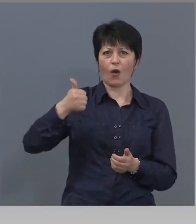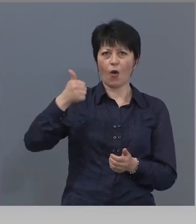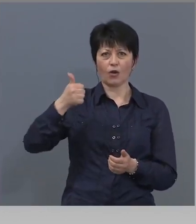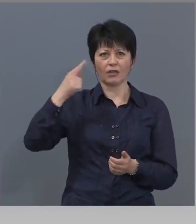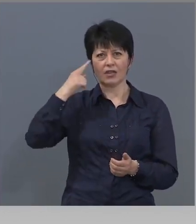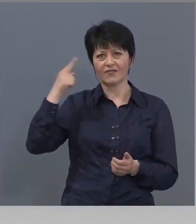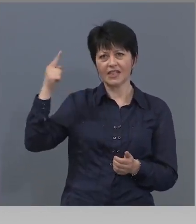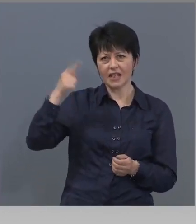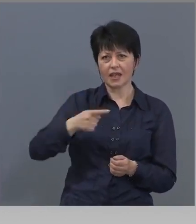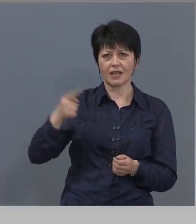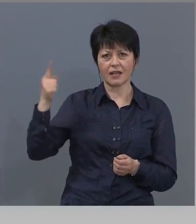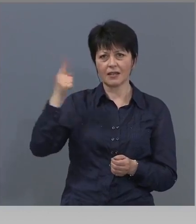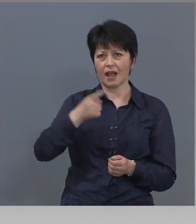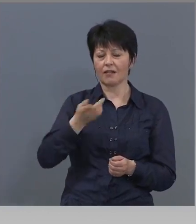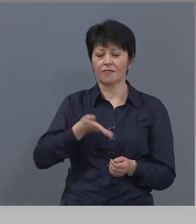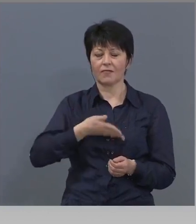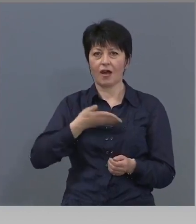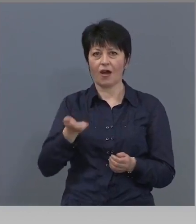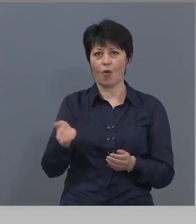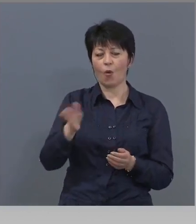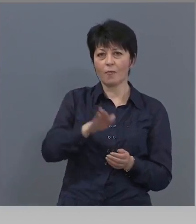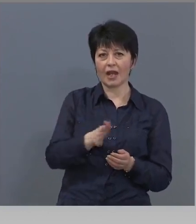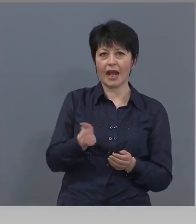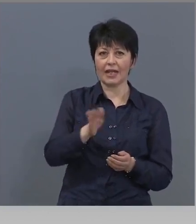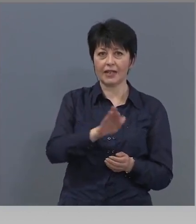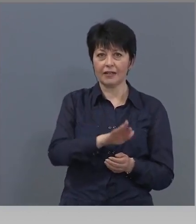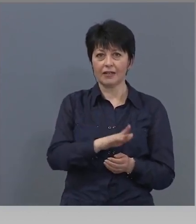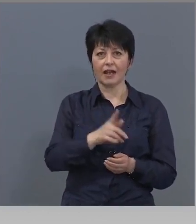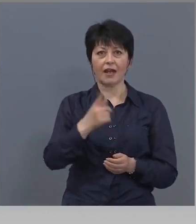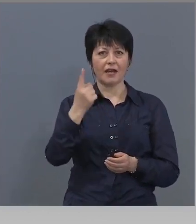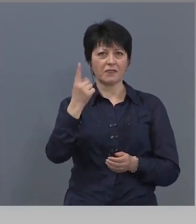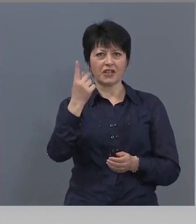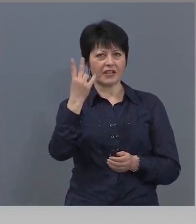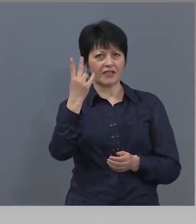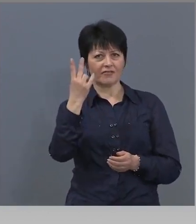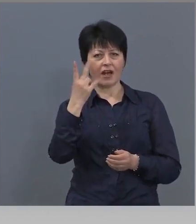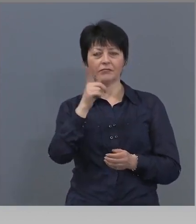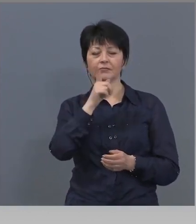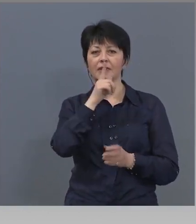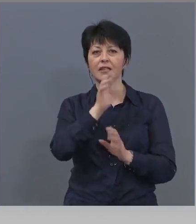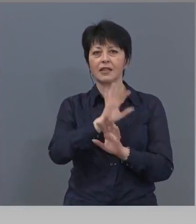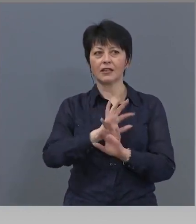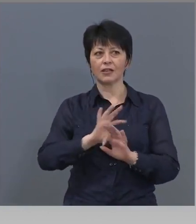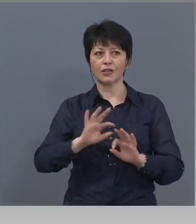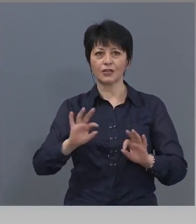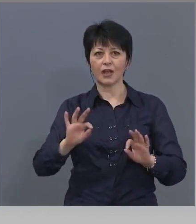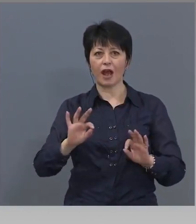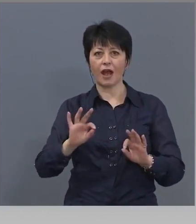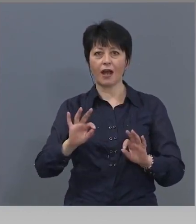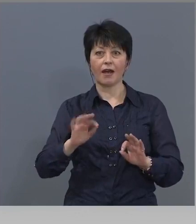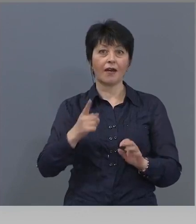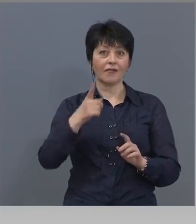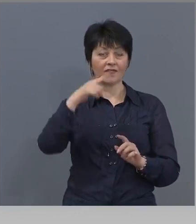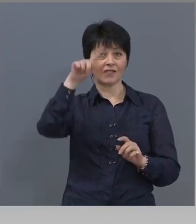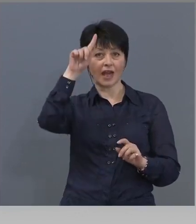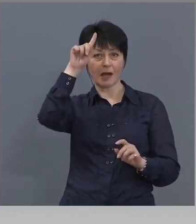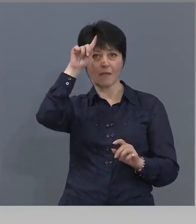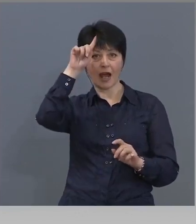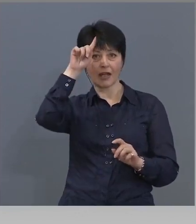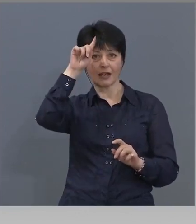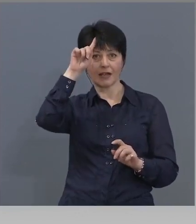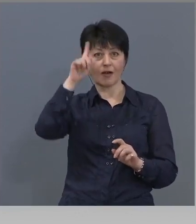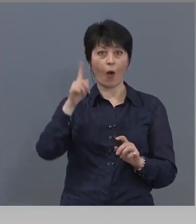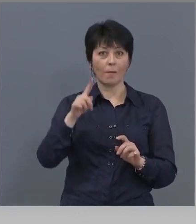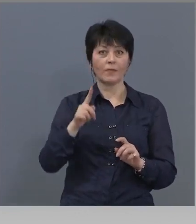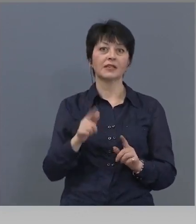на умрели. Имаше 2-3 дена за тиши и ние почнахме да даваме Германия за привърнене. Мисад 3 дена подред все